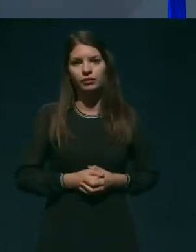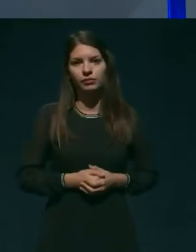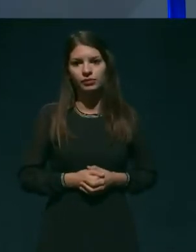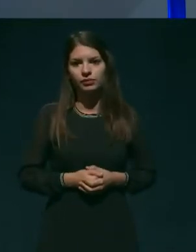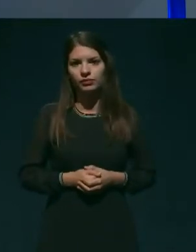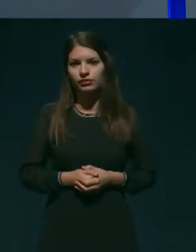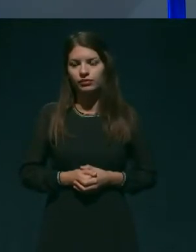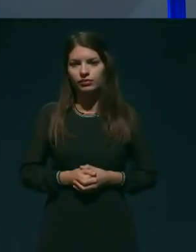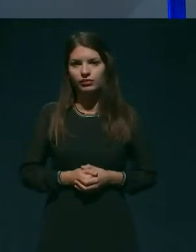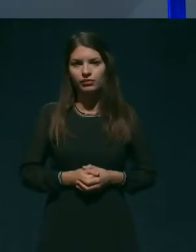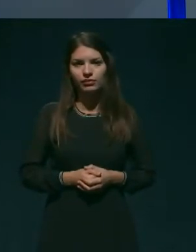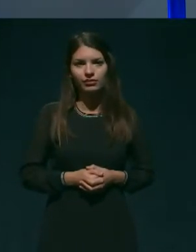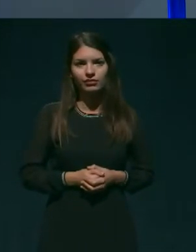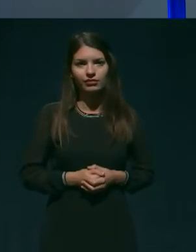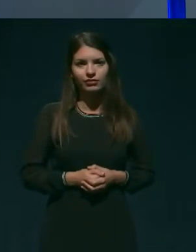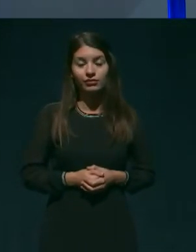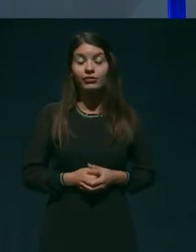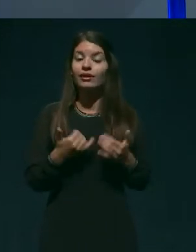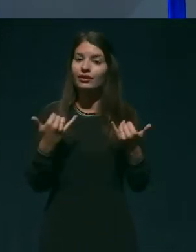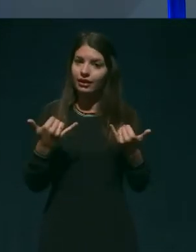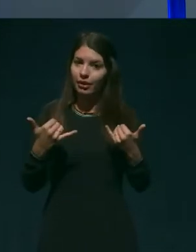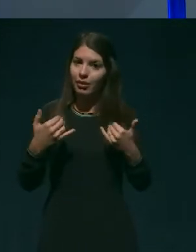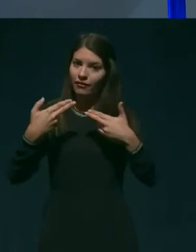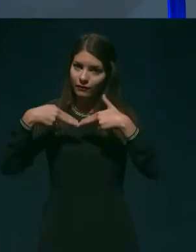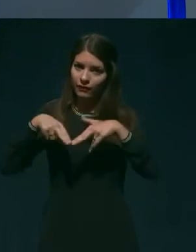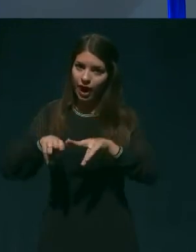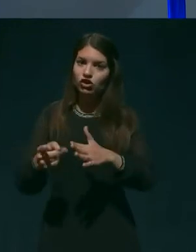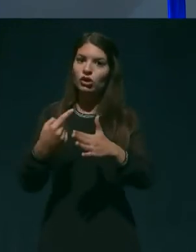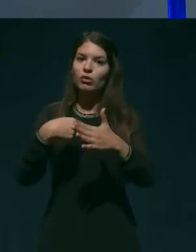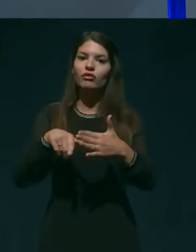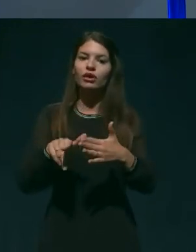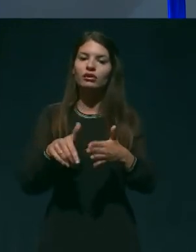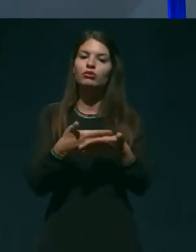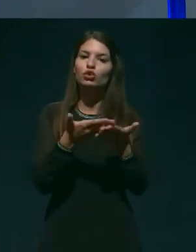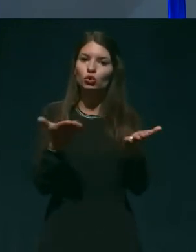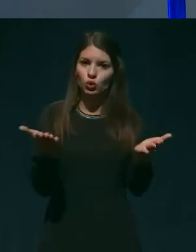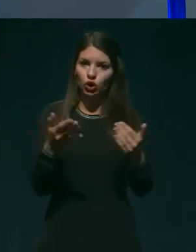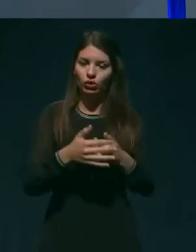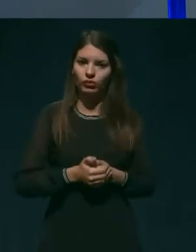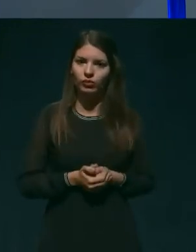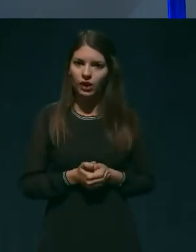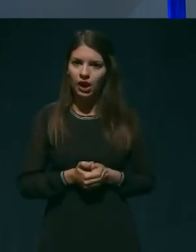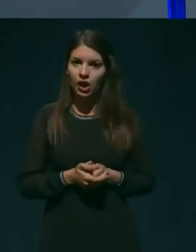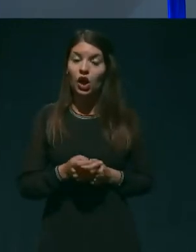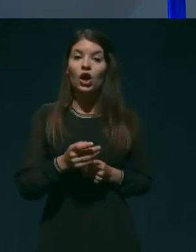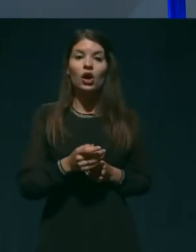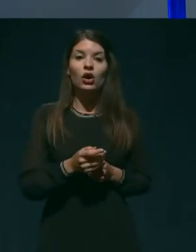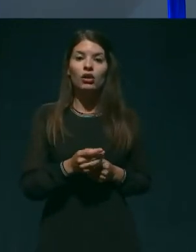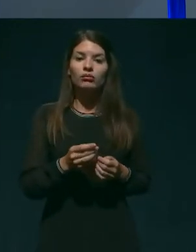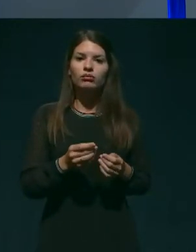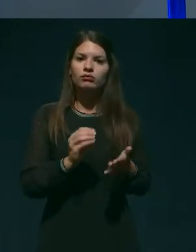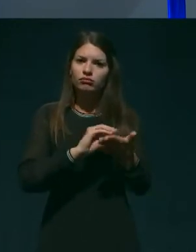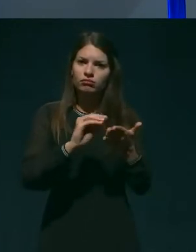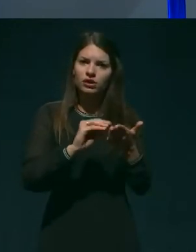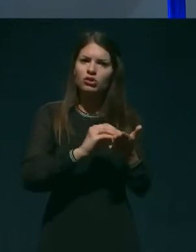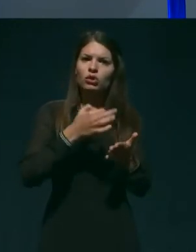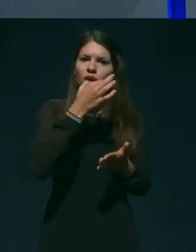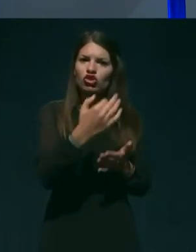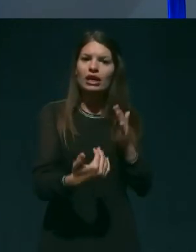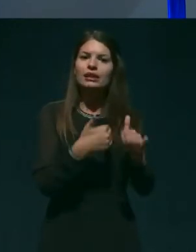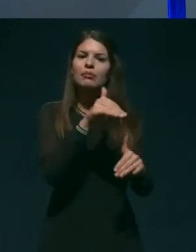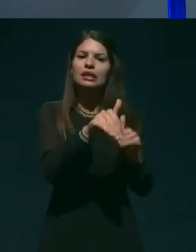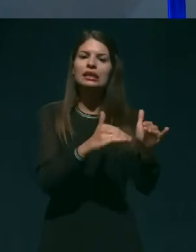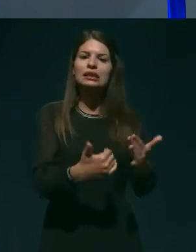Zdaj pa gremo nazaj v studio. Novinarsko vprašanje za ministra za zdravje